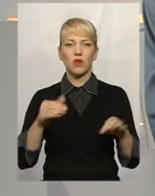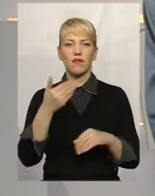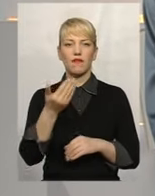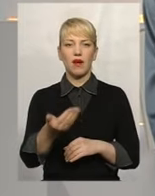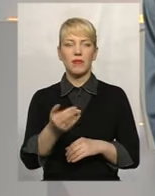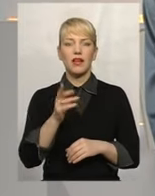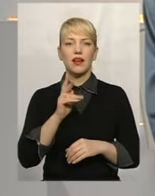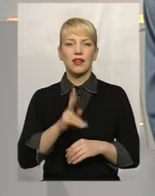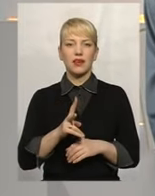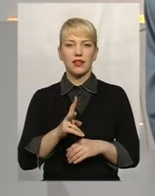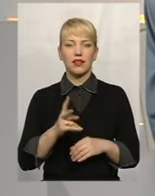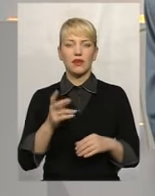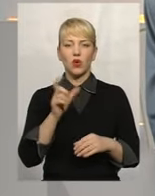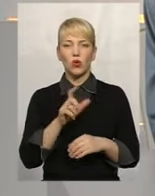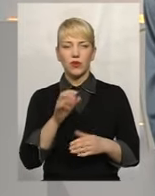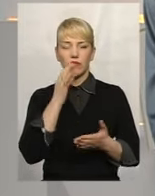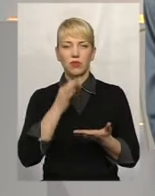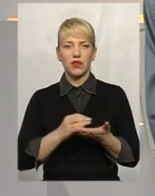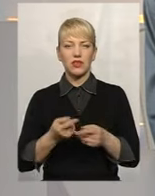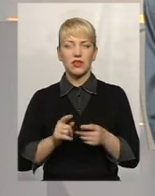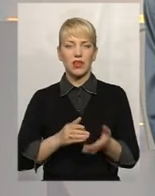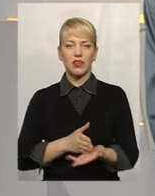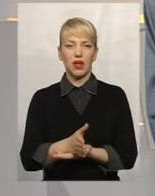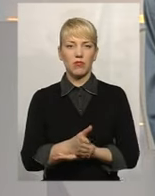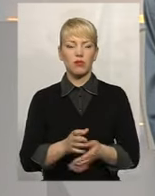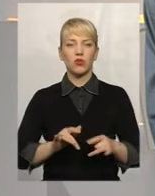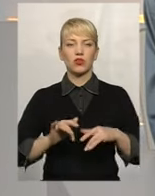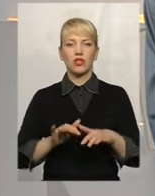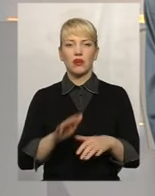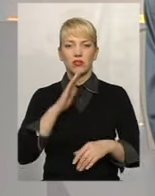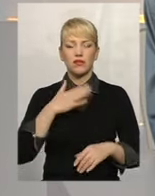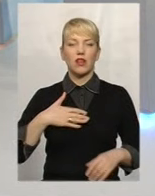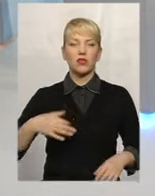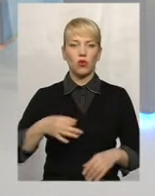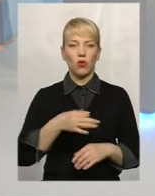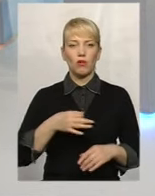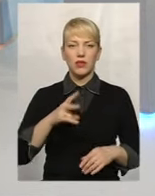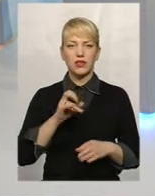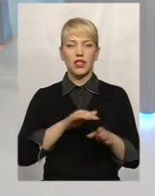людям відповідальним саме за цей напрямок діяльності в нашій області,